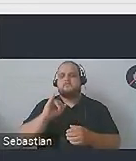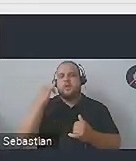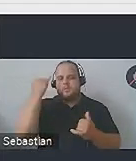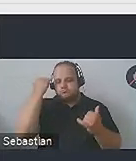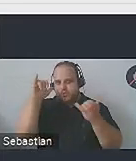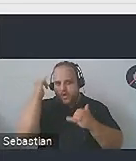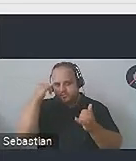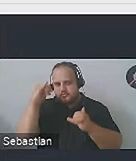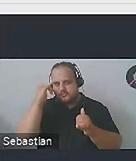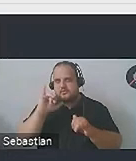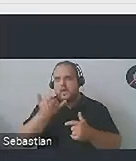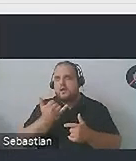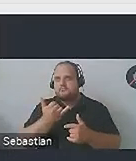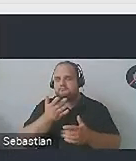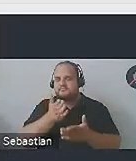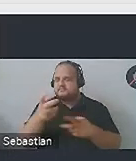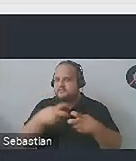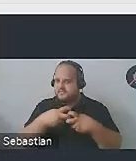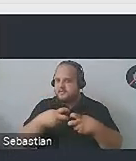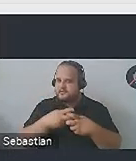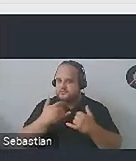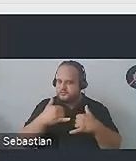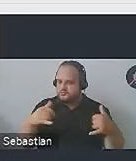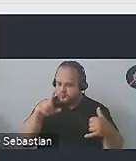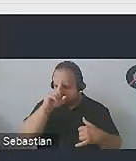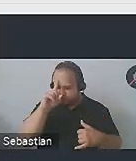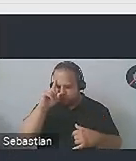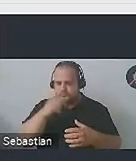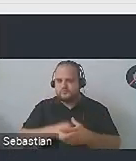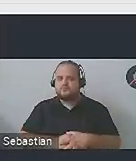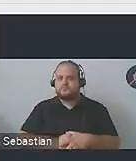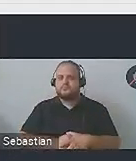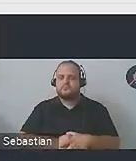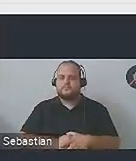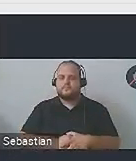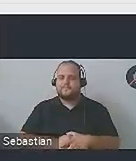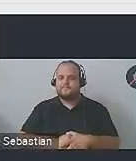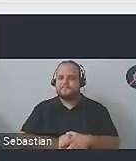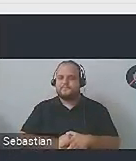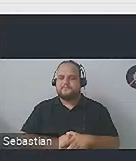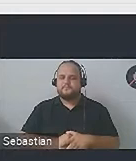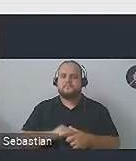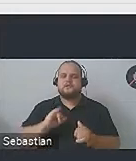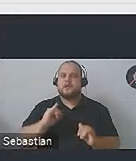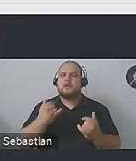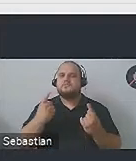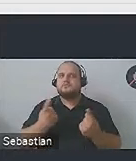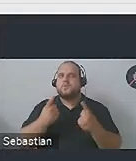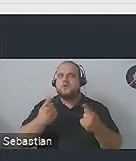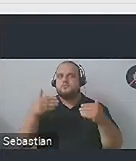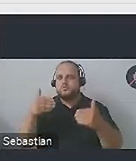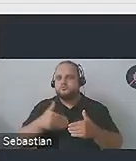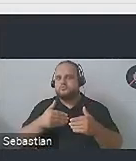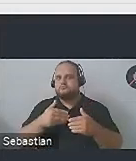dostępności cyfrowej, które najczęściej pojawiają się w naszej wirtualnej rzeczywistości i w jaki sposób możemy ich wszystkich